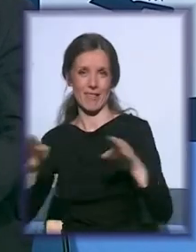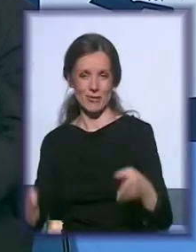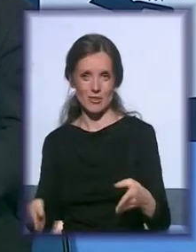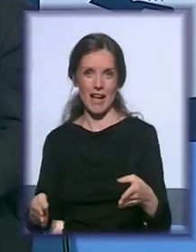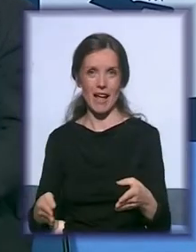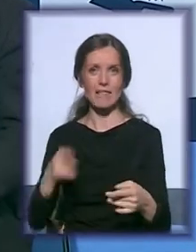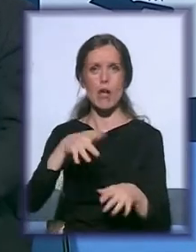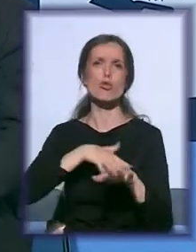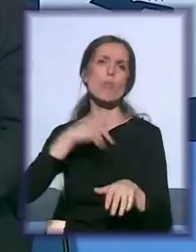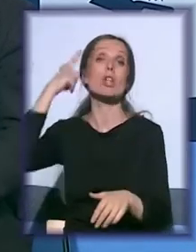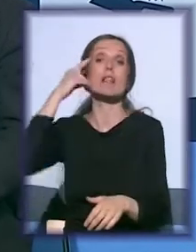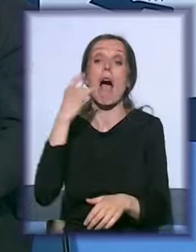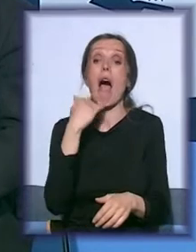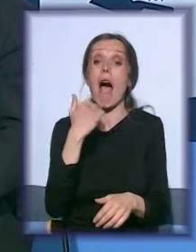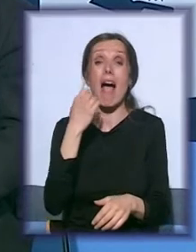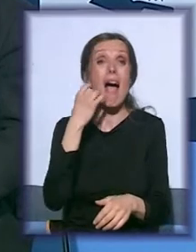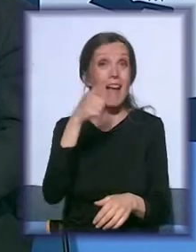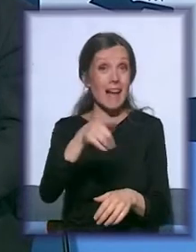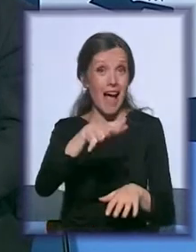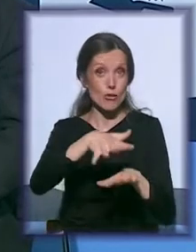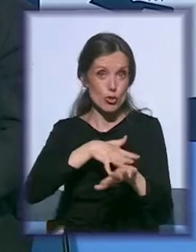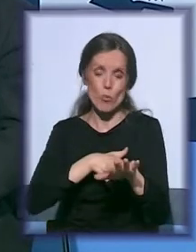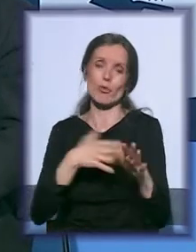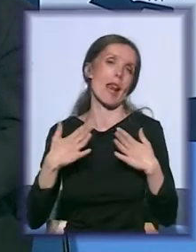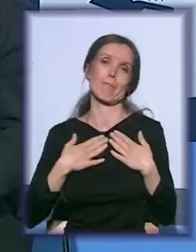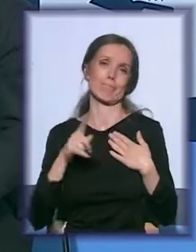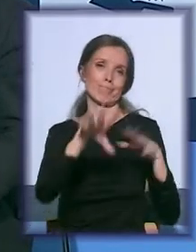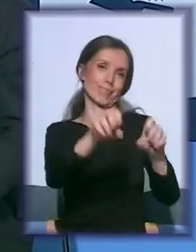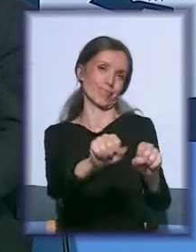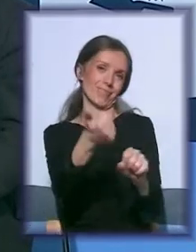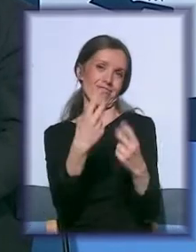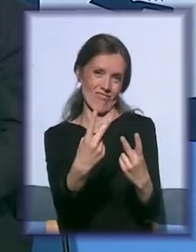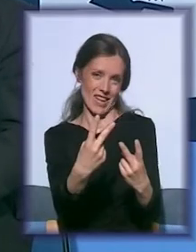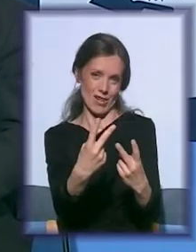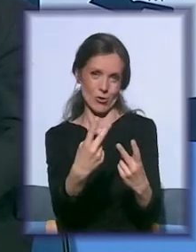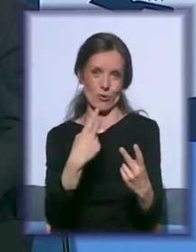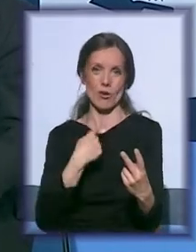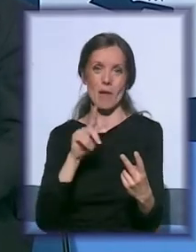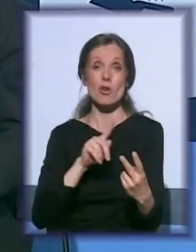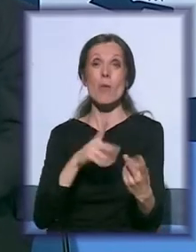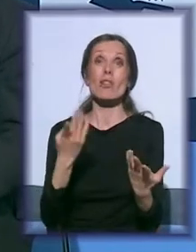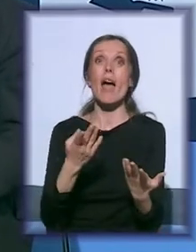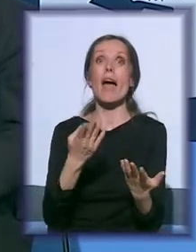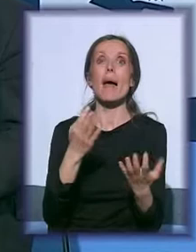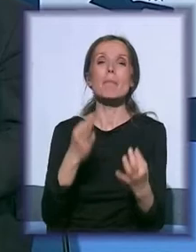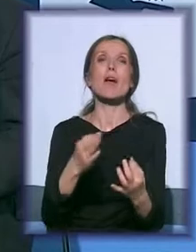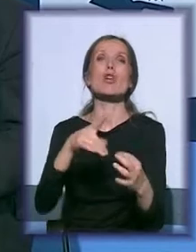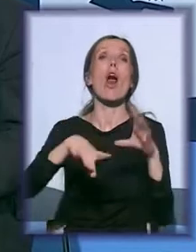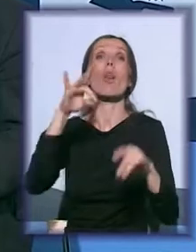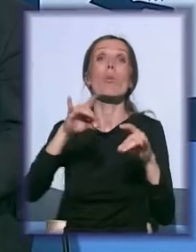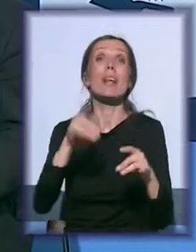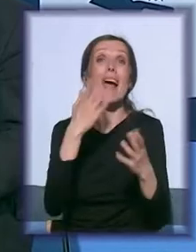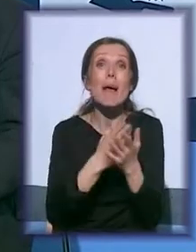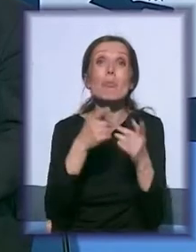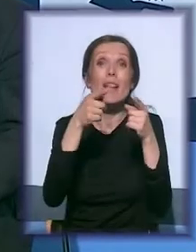Skupština zna se kada je skupština, mi ne možemo računati na taj prostor i malo je lutrija da baš taj dan bude skupština. Mi smo u